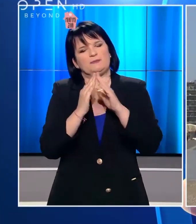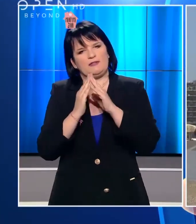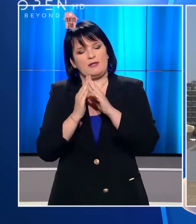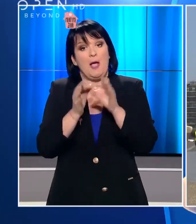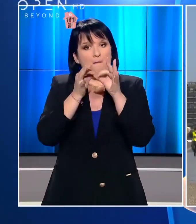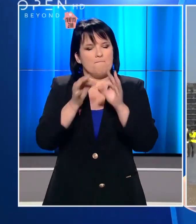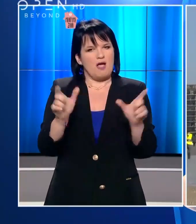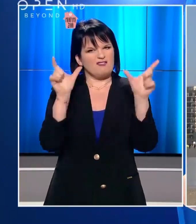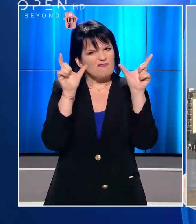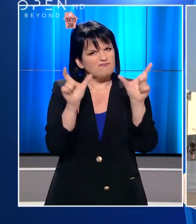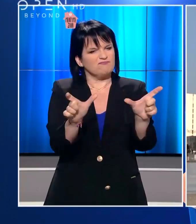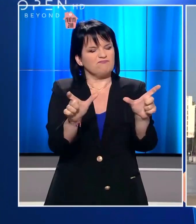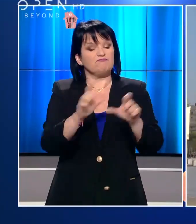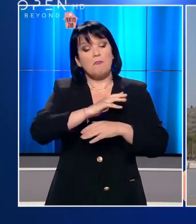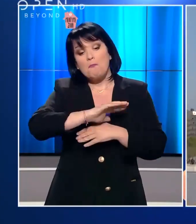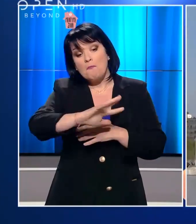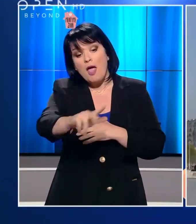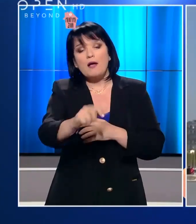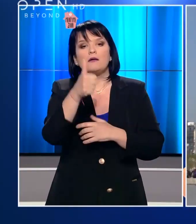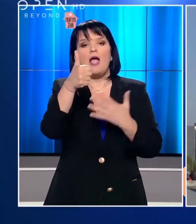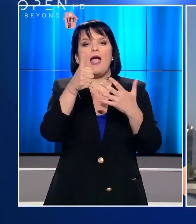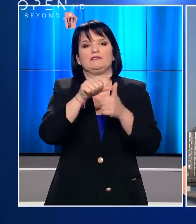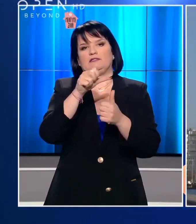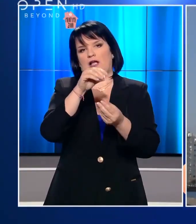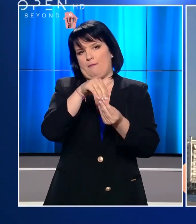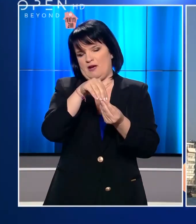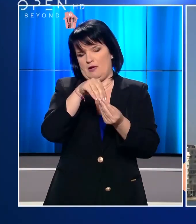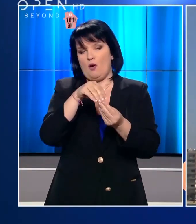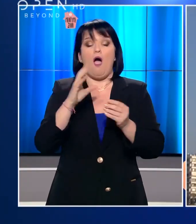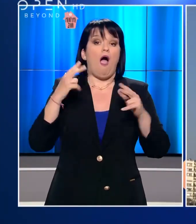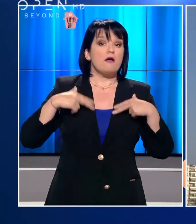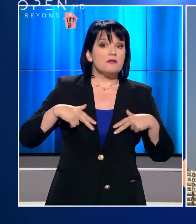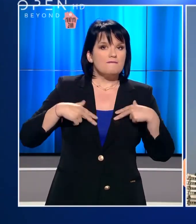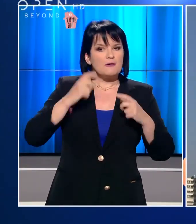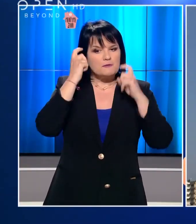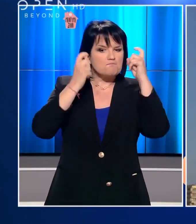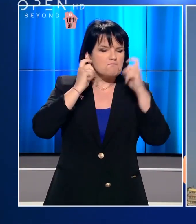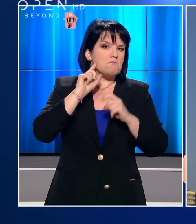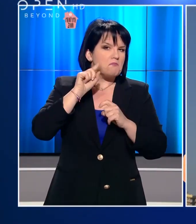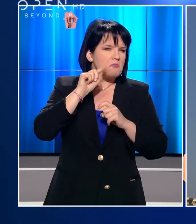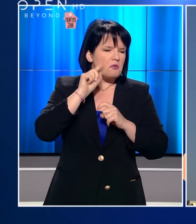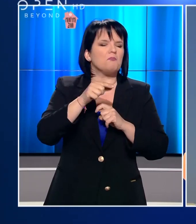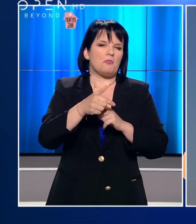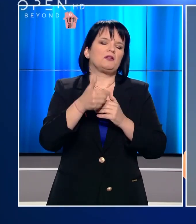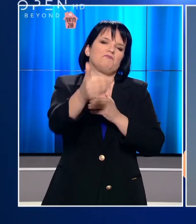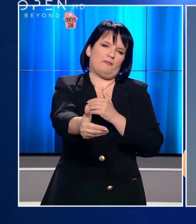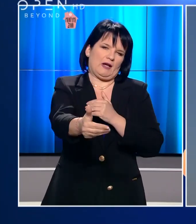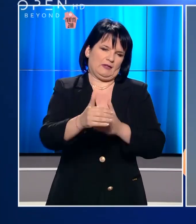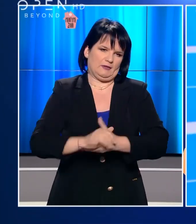περιοριστικά μέτρα στη κυκλοφορία θα διαρκέσουν μέχρι τις 6 Απριλίου, εκτός αν η κυβέρνηση αποφασίσει την παράτασή τους.